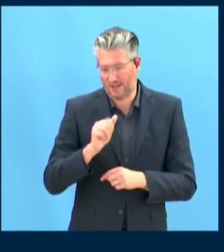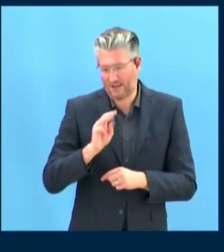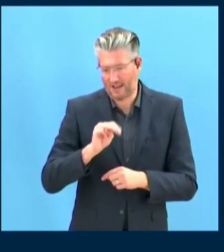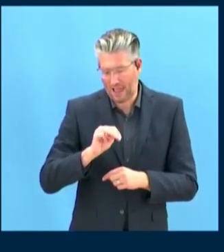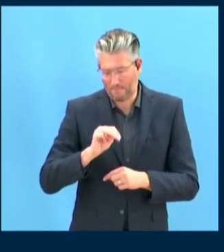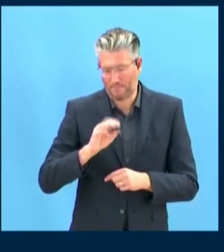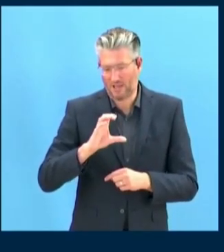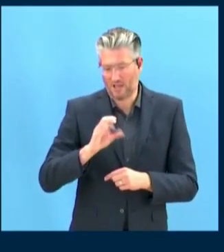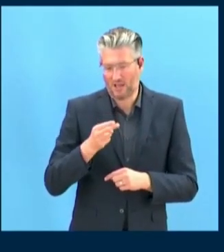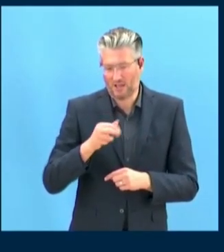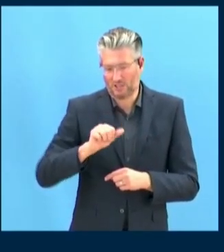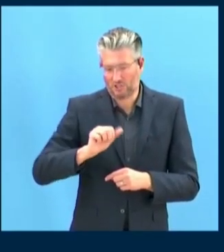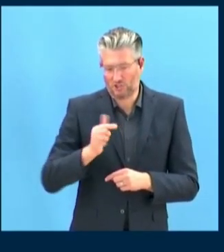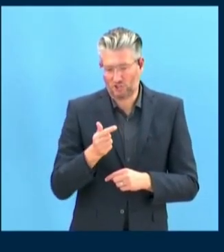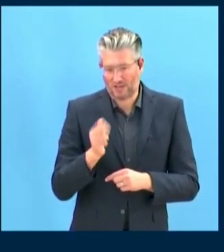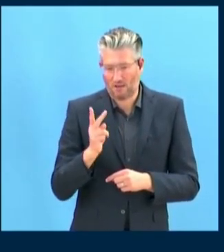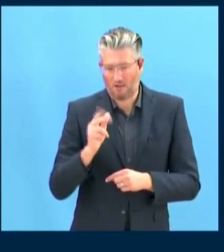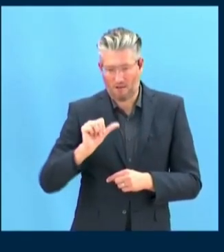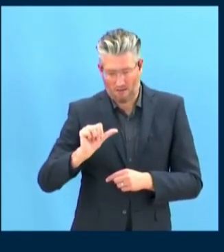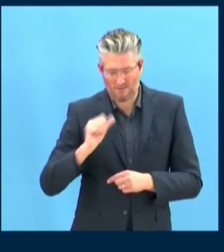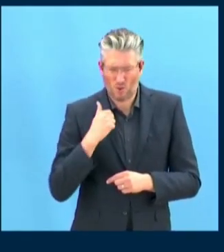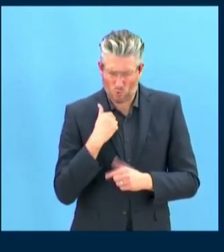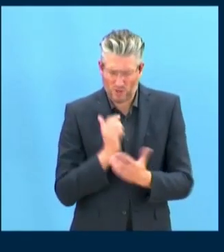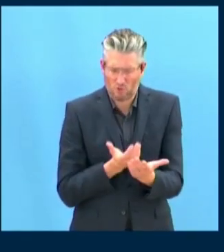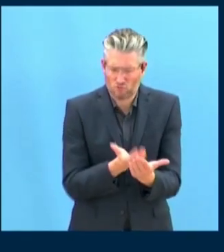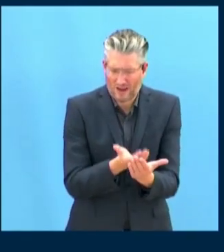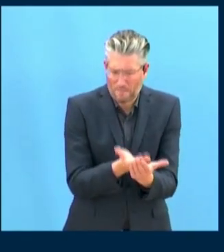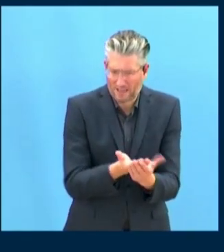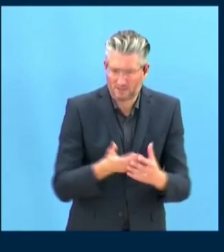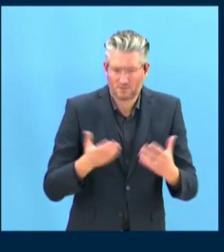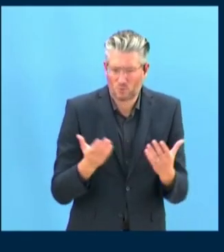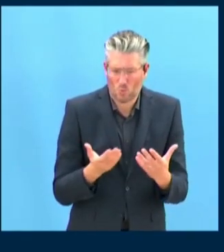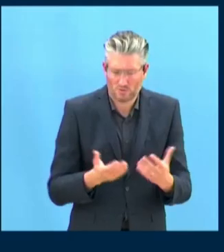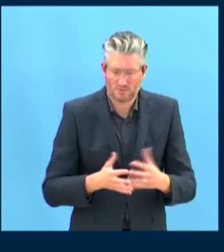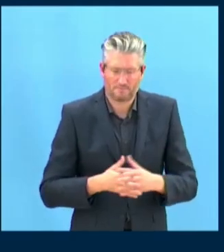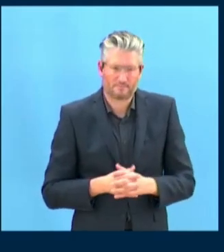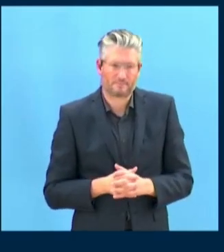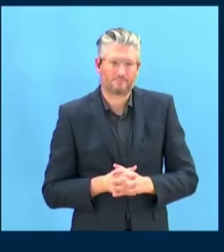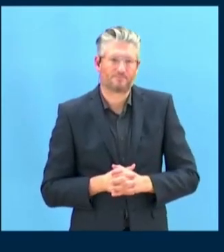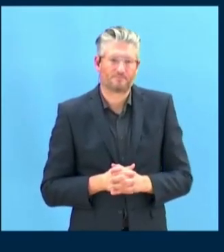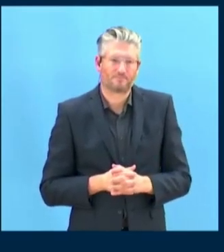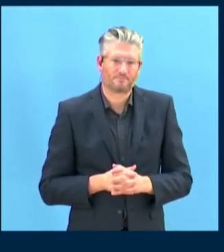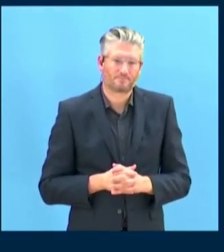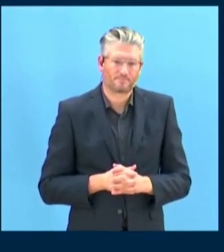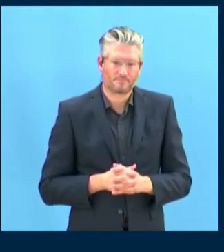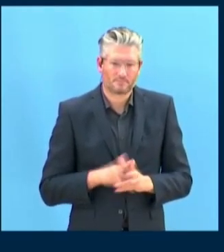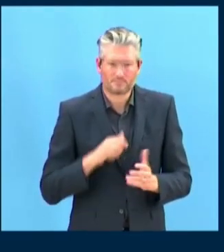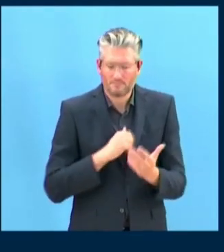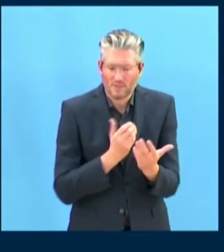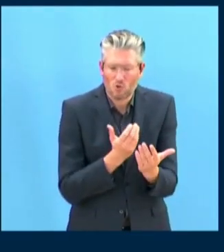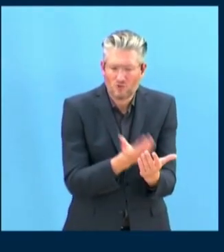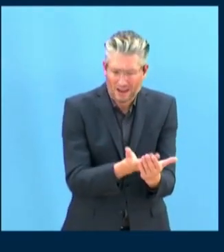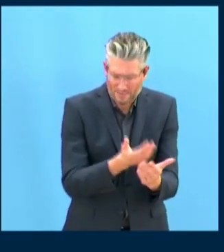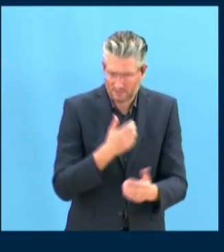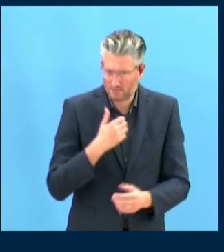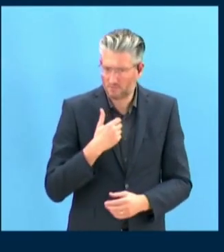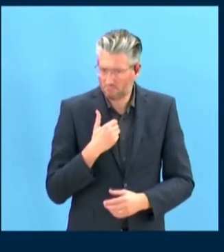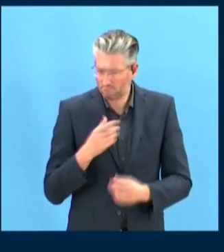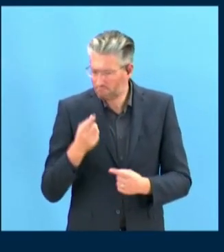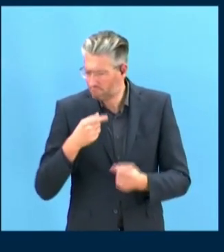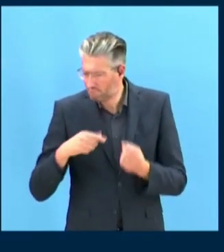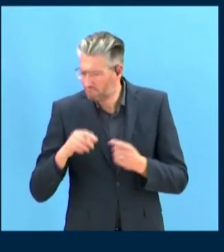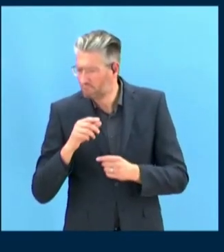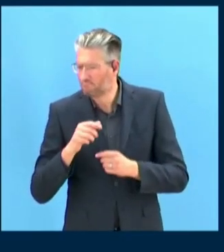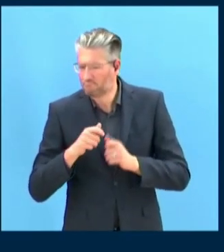правам человека, отражающих заявления от организации нашего социокультурного региона, сделанных в течение работы данной